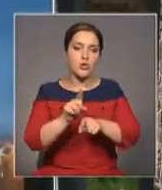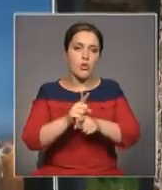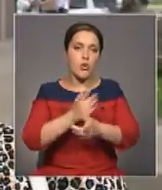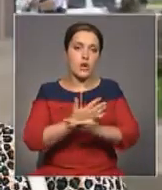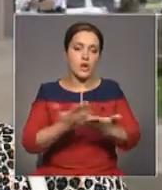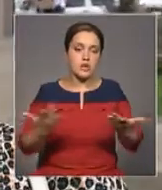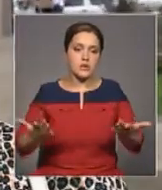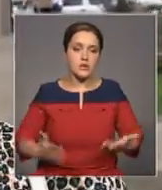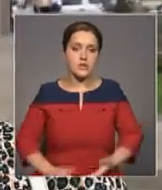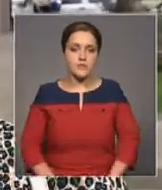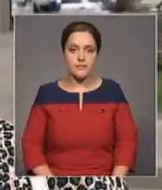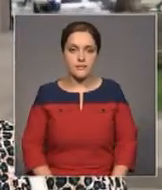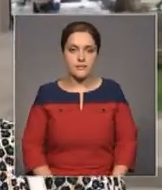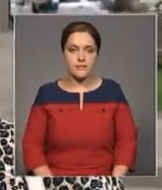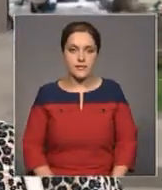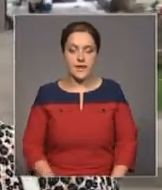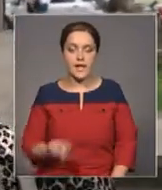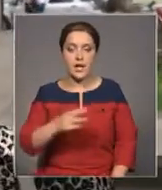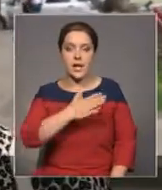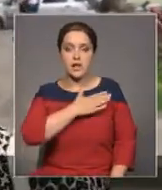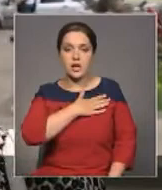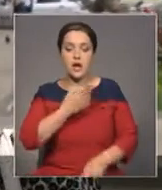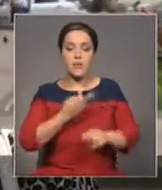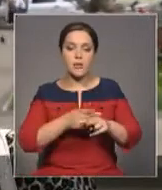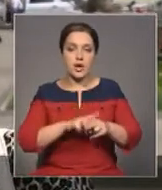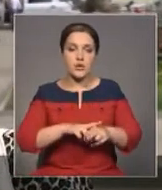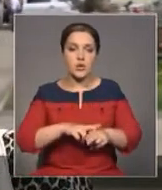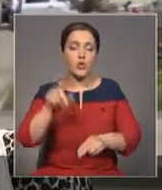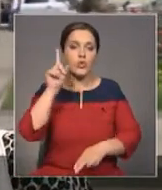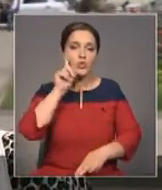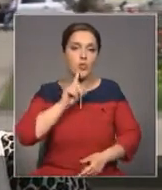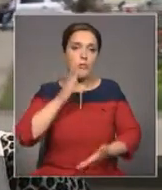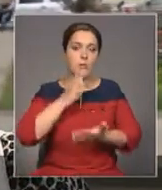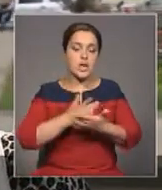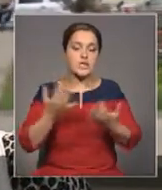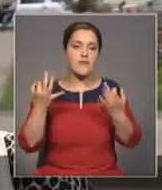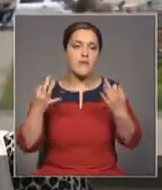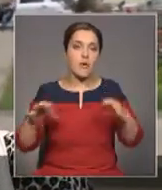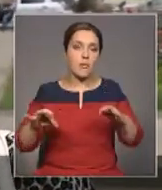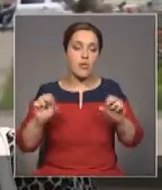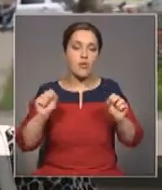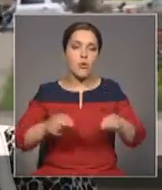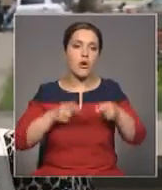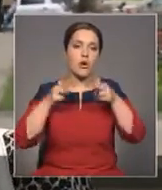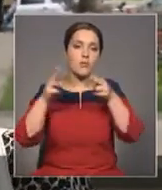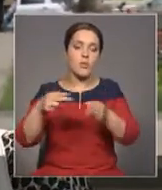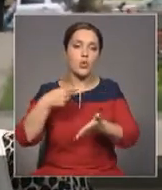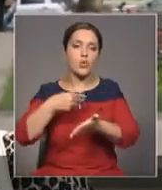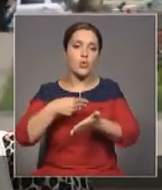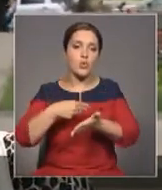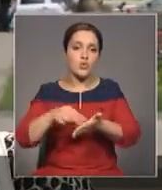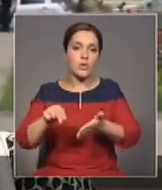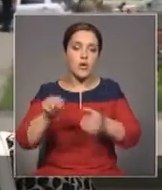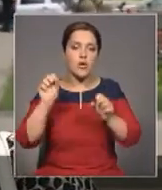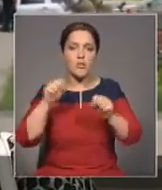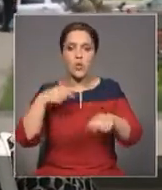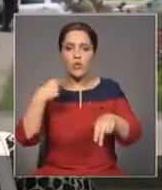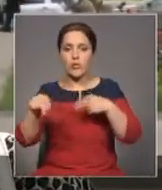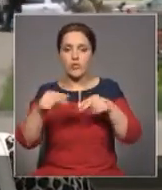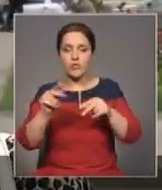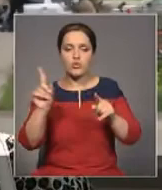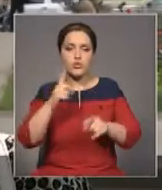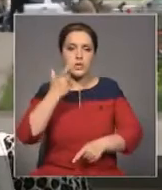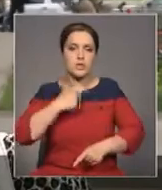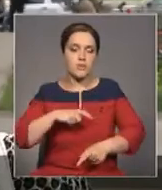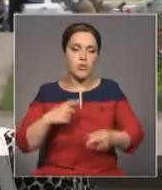нас, я считаю, что это очень хорошо, доступно доехать, свободно, свободное пространство, купить там себе необходимые, нужные,